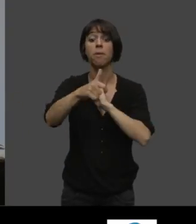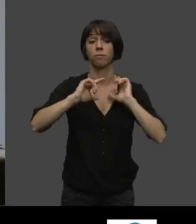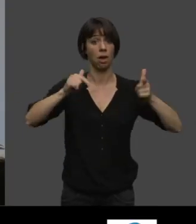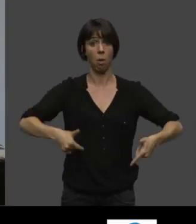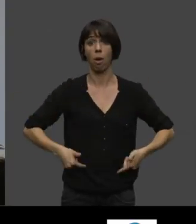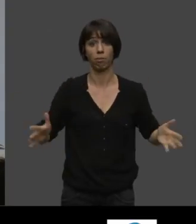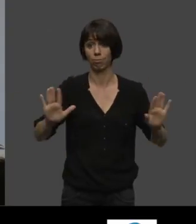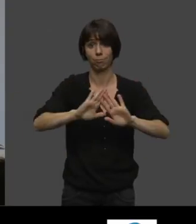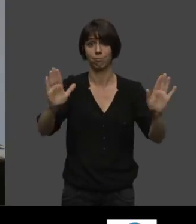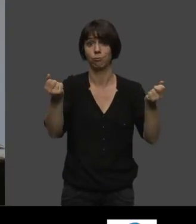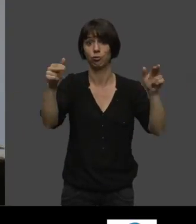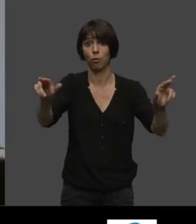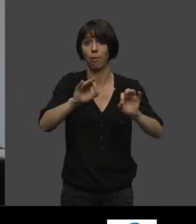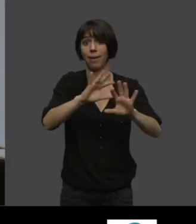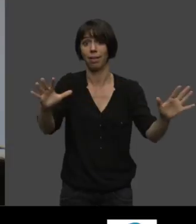C'est vrai. Voilà.